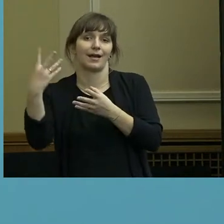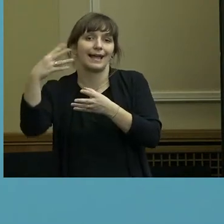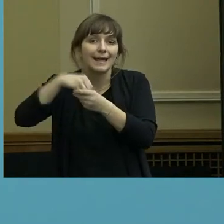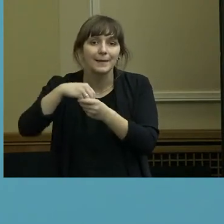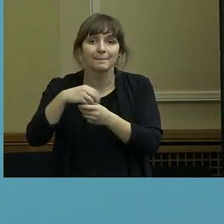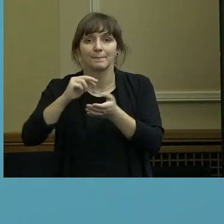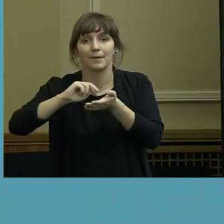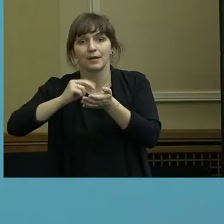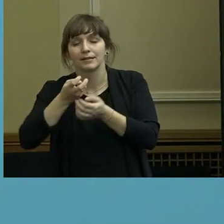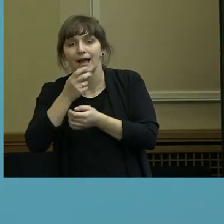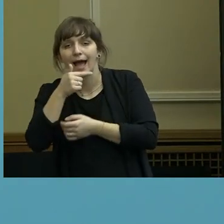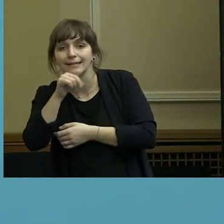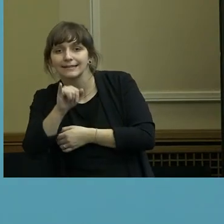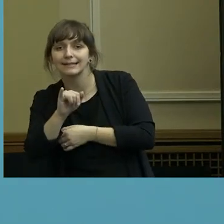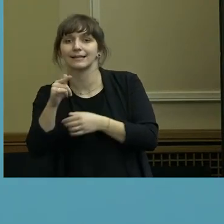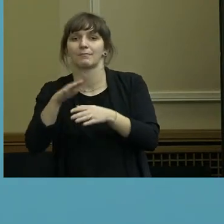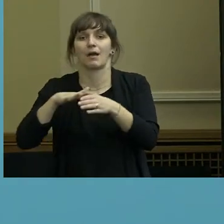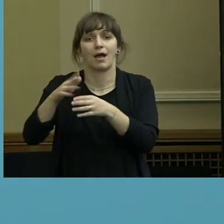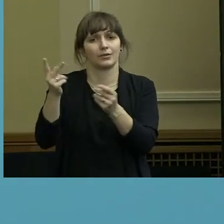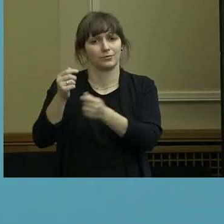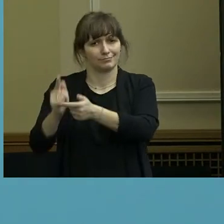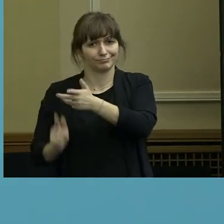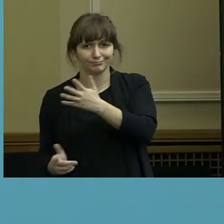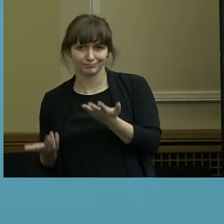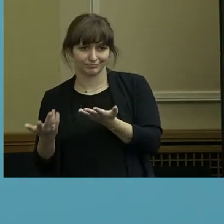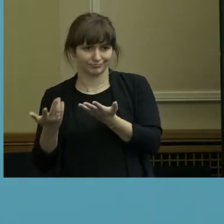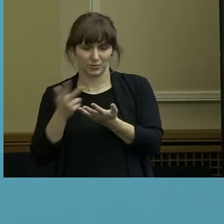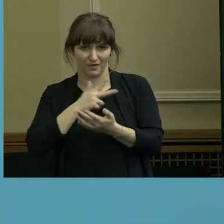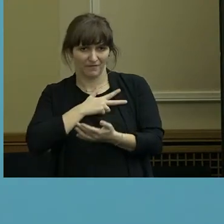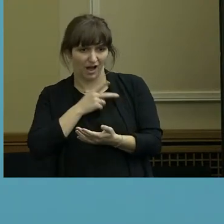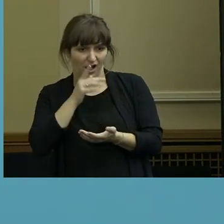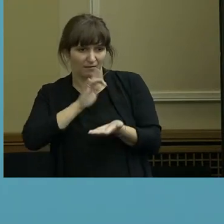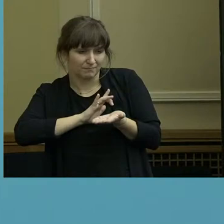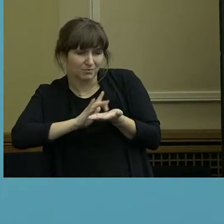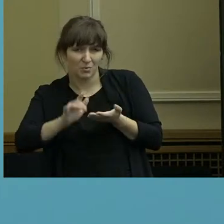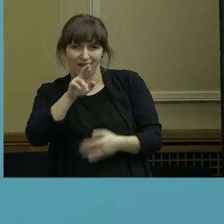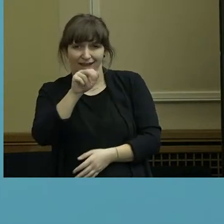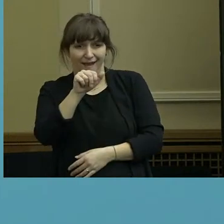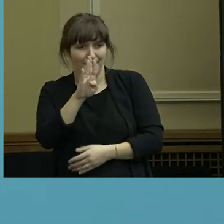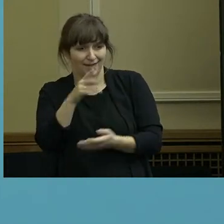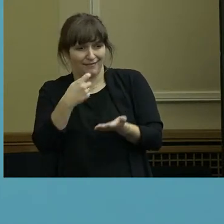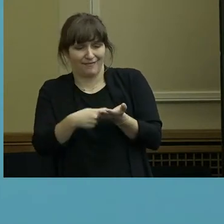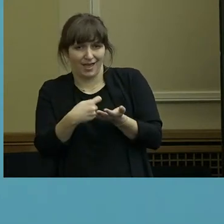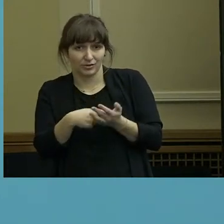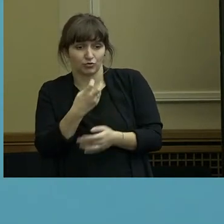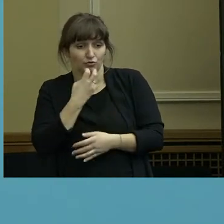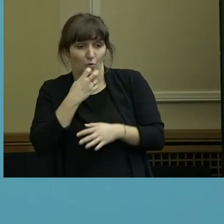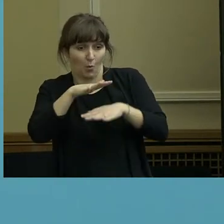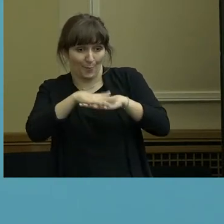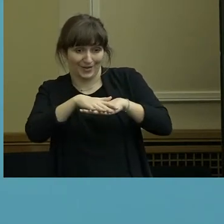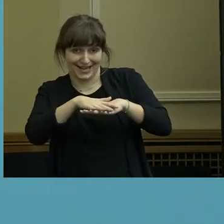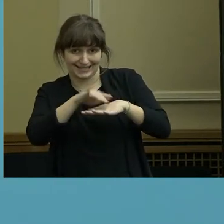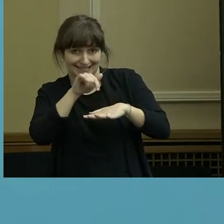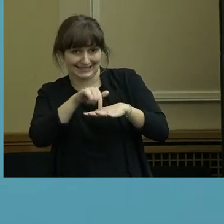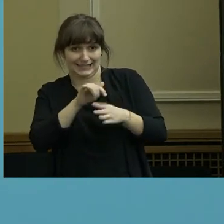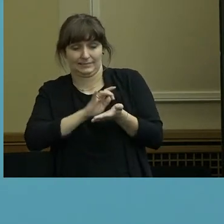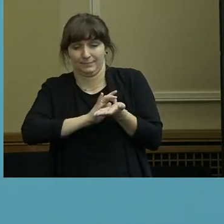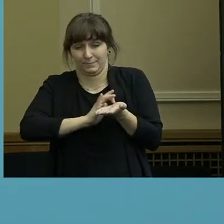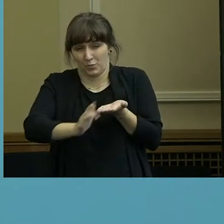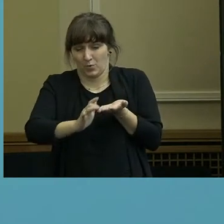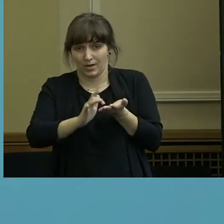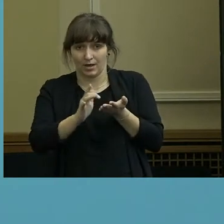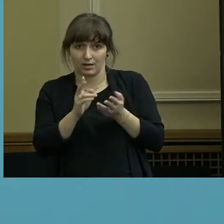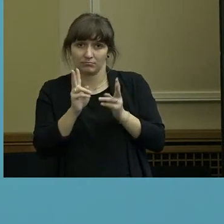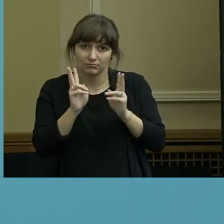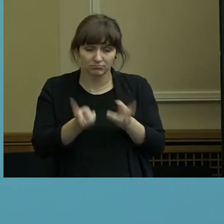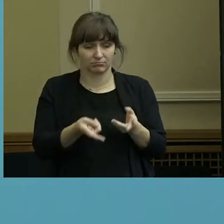also sind es nur wirklich diese im RAB-Wert tatsächlich zugrunde liegenden physischen